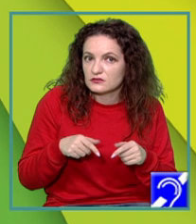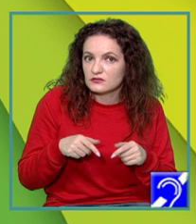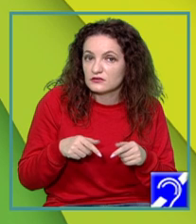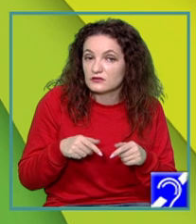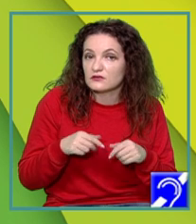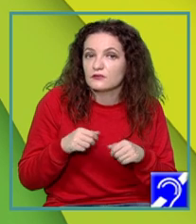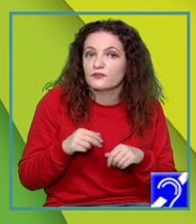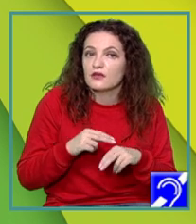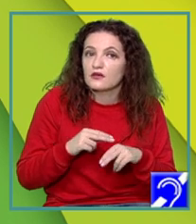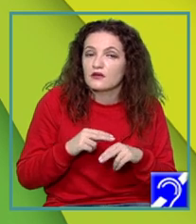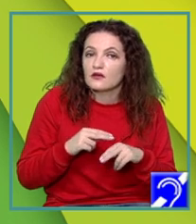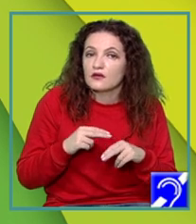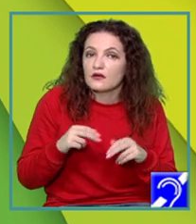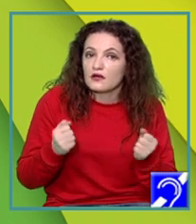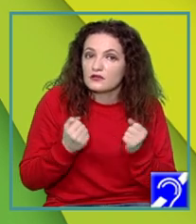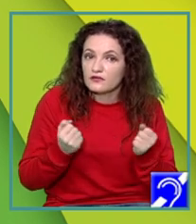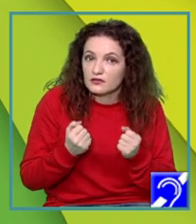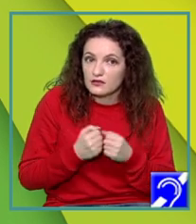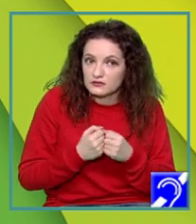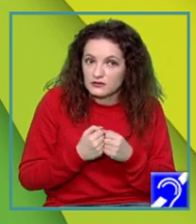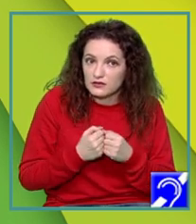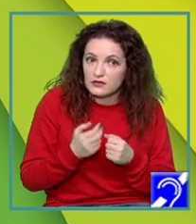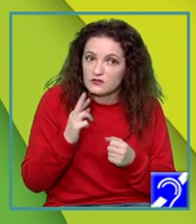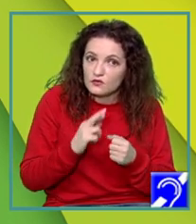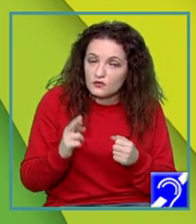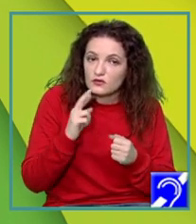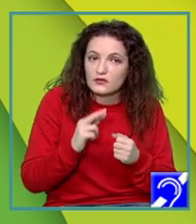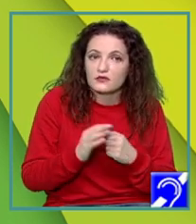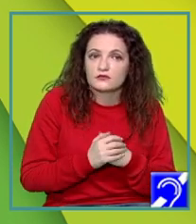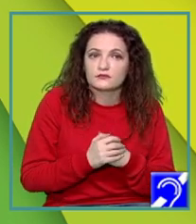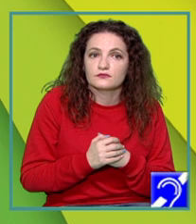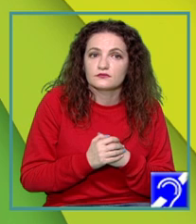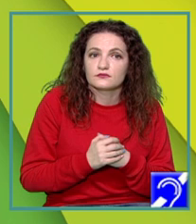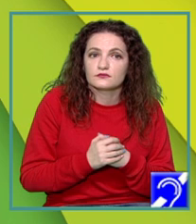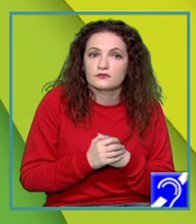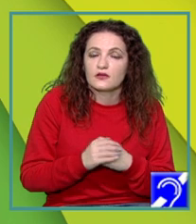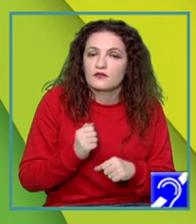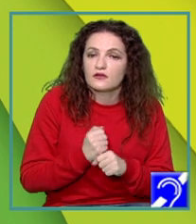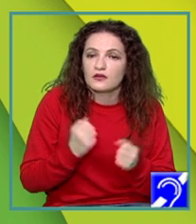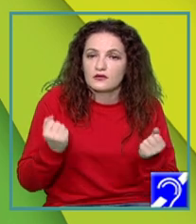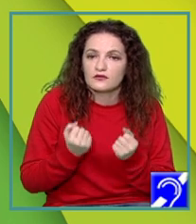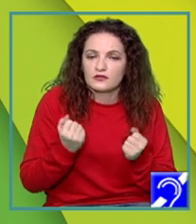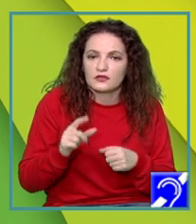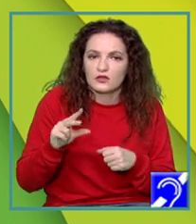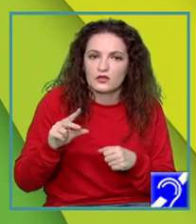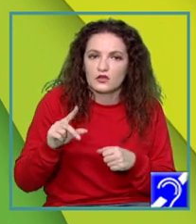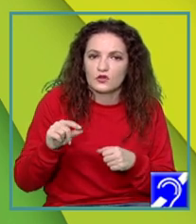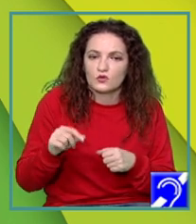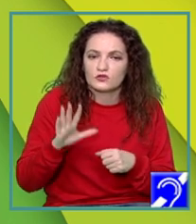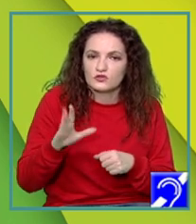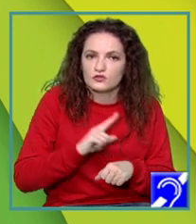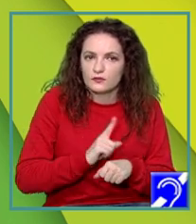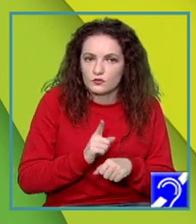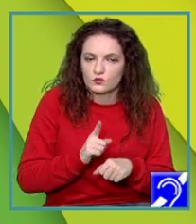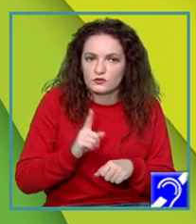reluați. Adică, realizezi activități timp de 25 de minute, îmi iau pauză 5. Realizezi din nou